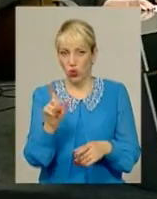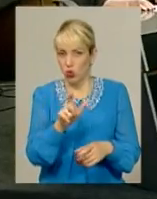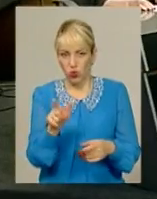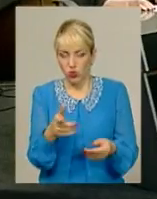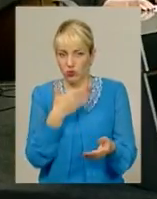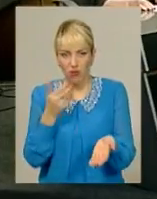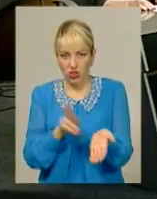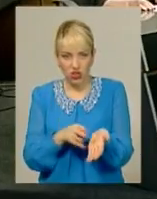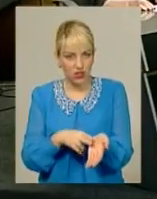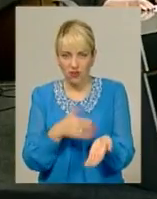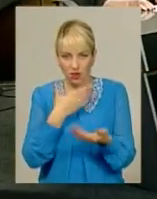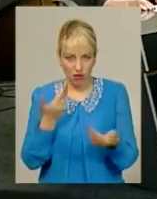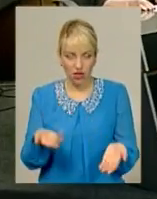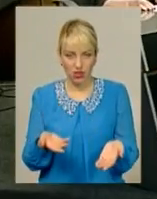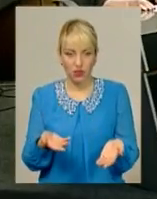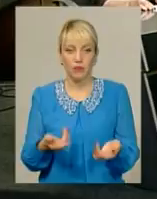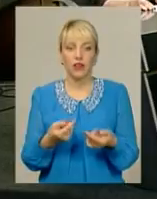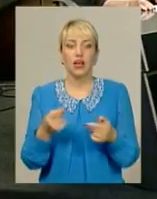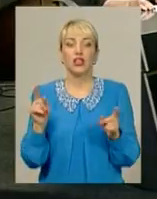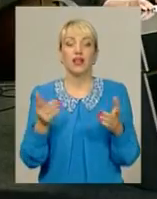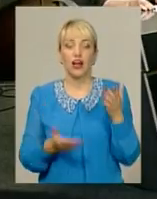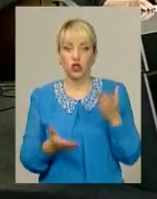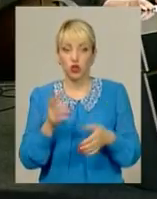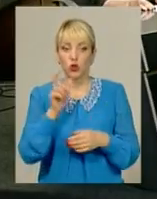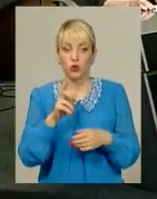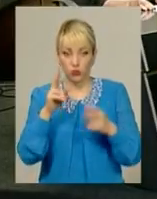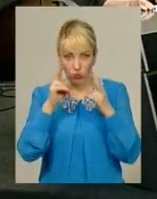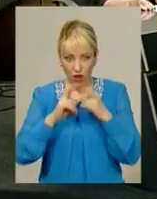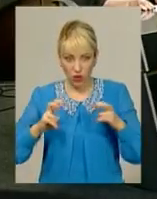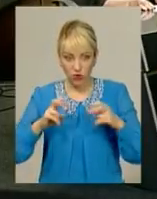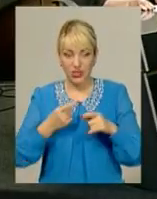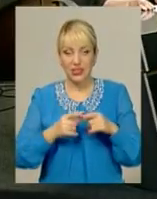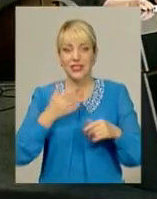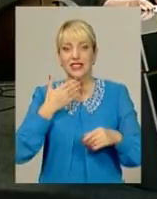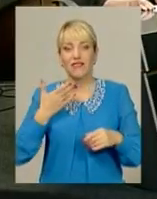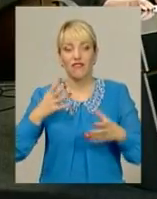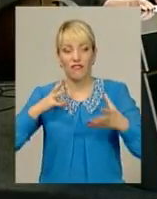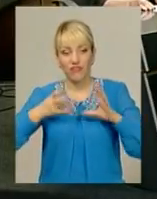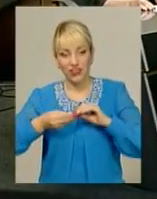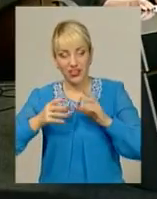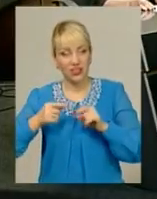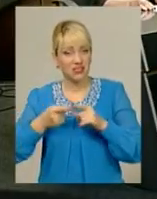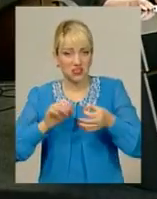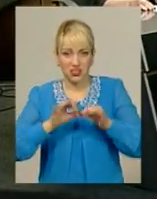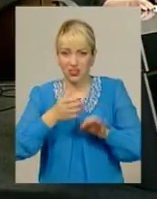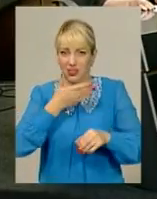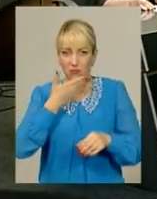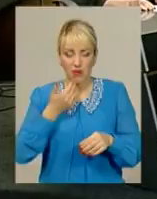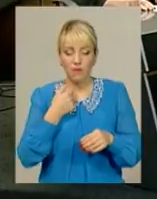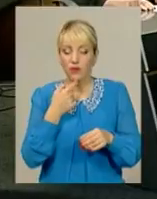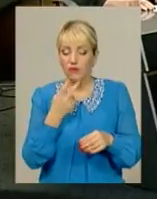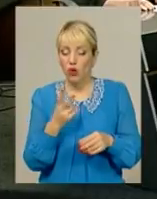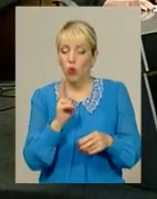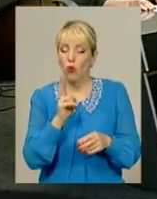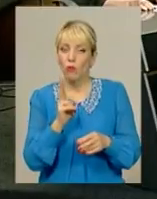тобто у вас немає членських внесків і так далі. Тобто, якщо люди будуть аналізувати ці звіти, вони нескладні. І там, до речі, чітко видно, кому пішли кошти і